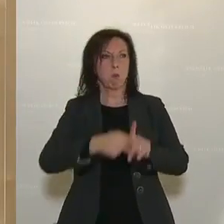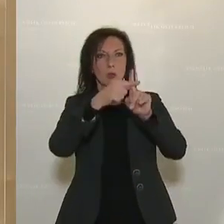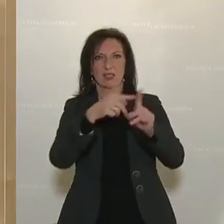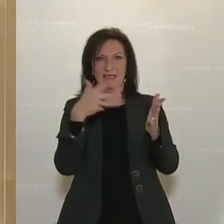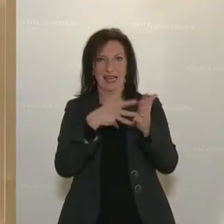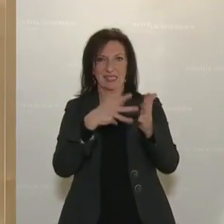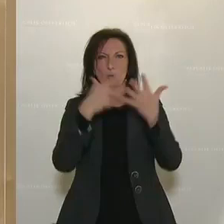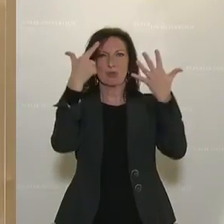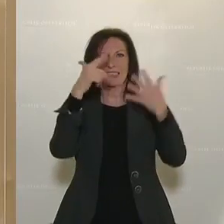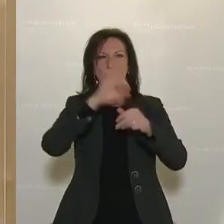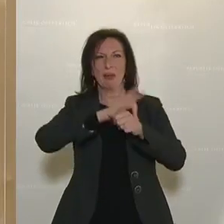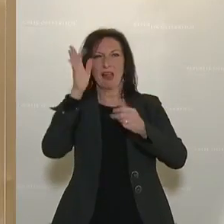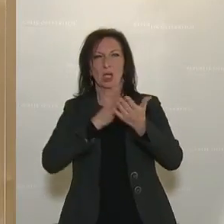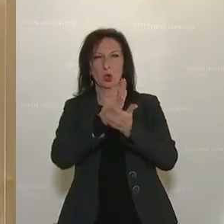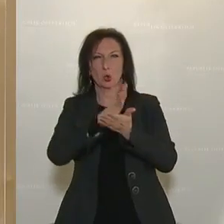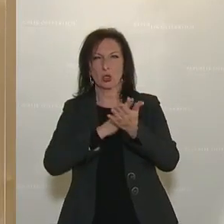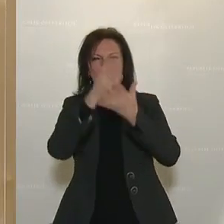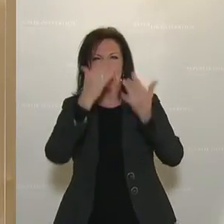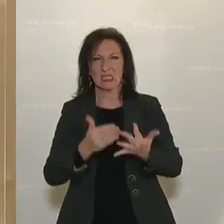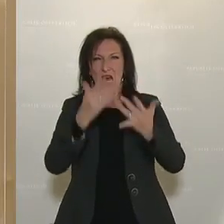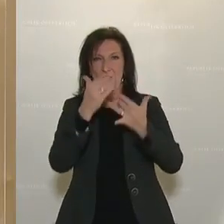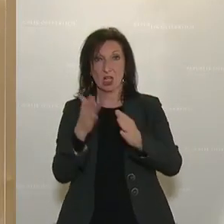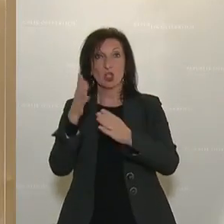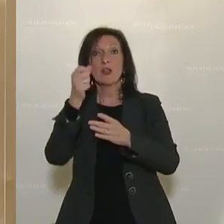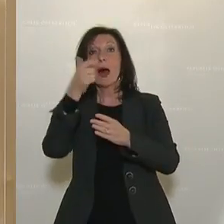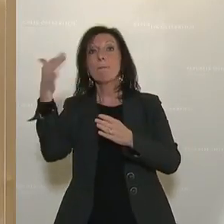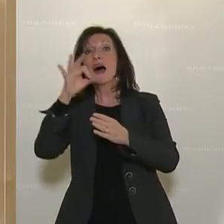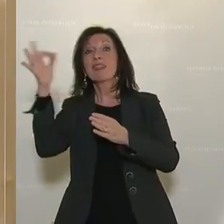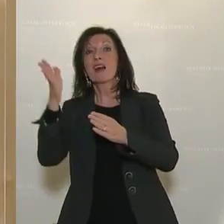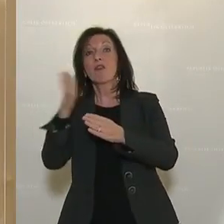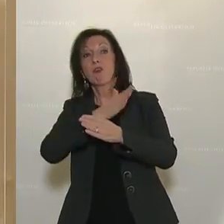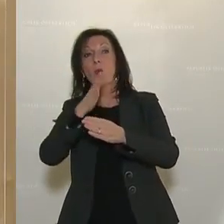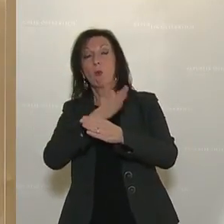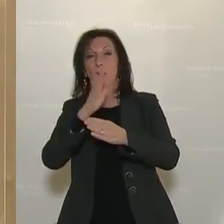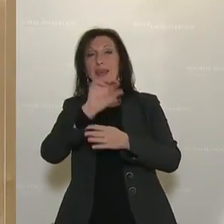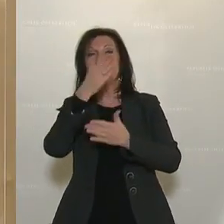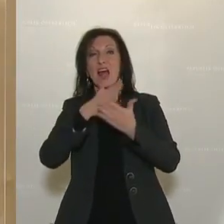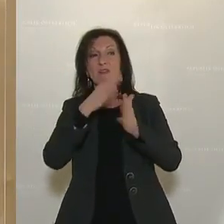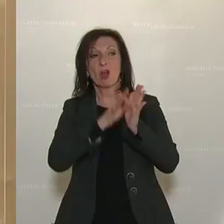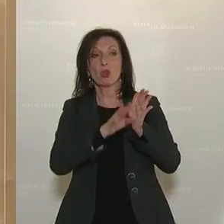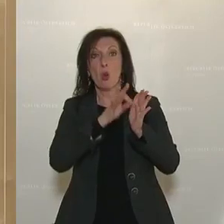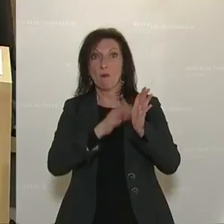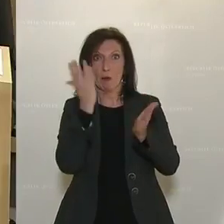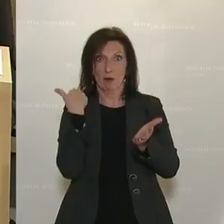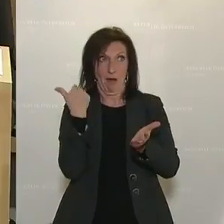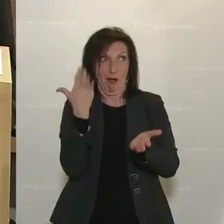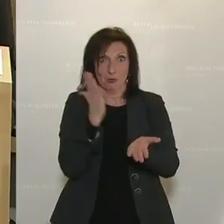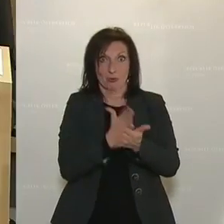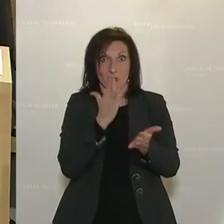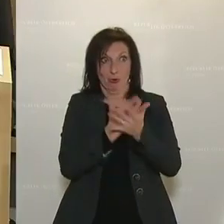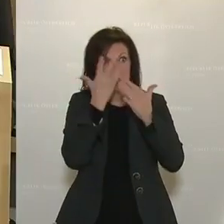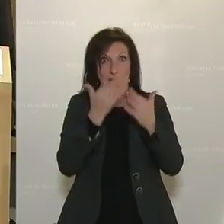sogenannten Sieben-Tages-Inzidenz schon einige Tage davor, noch in der ersten Novemberhälfte, erreicht worden sind.